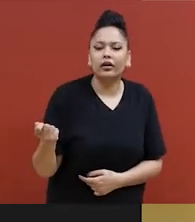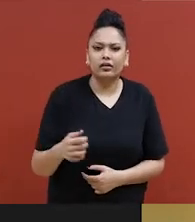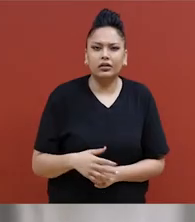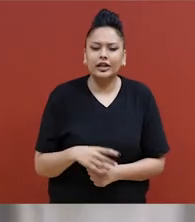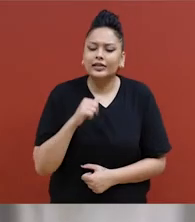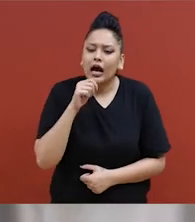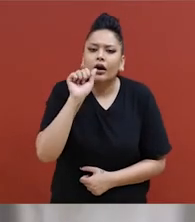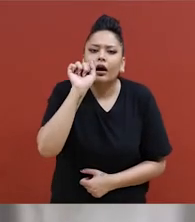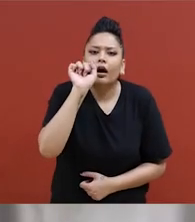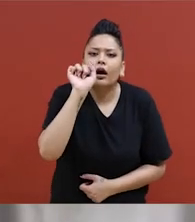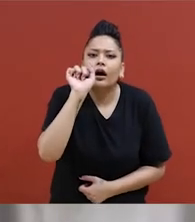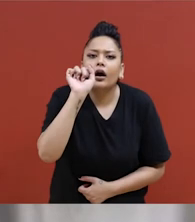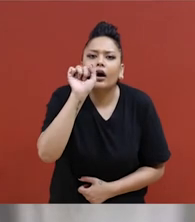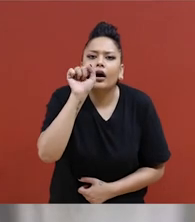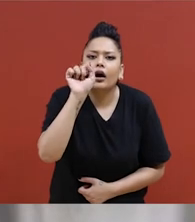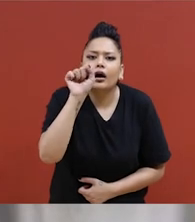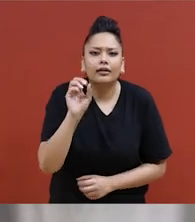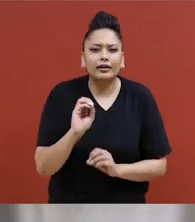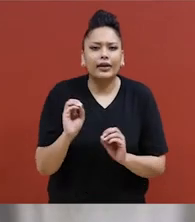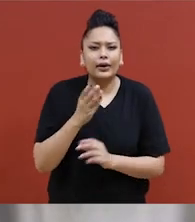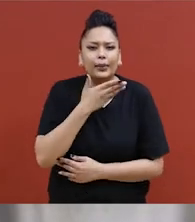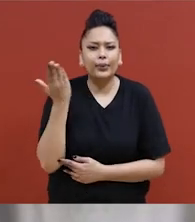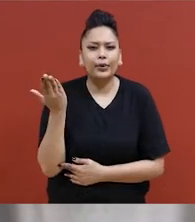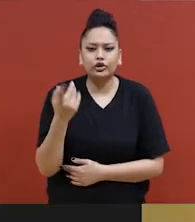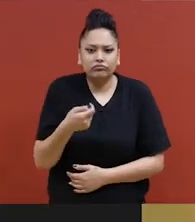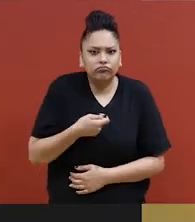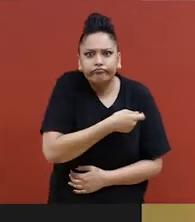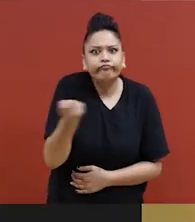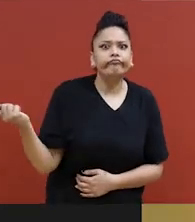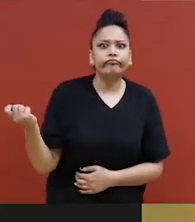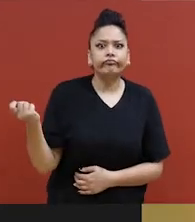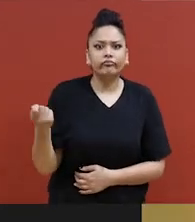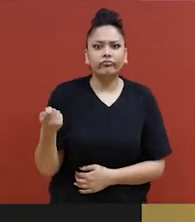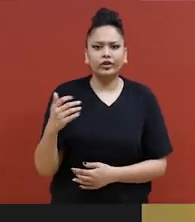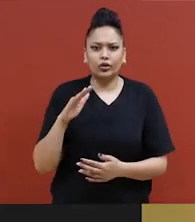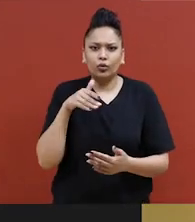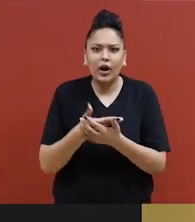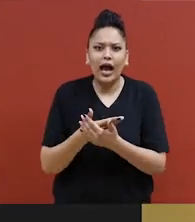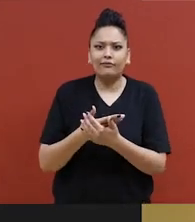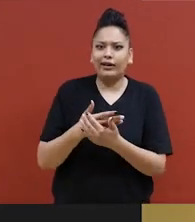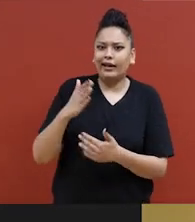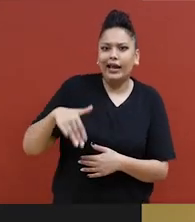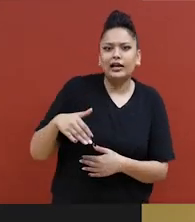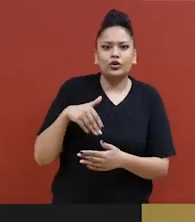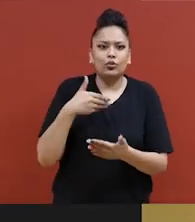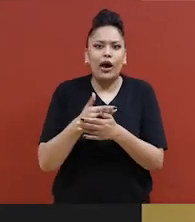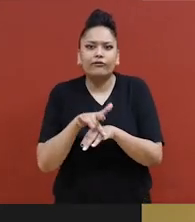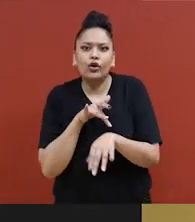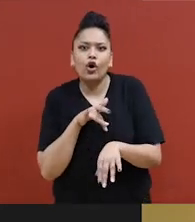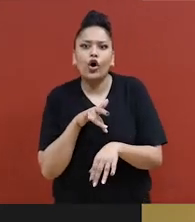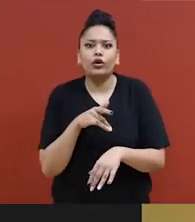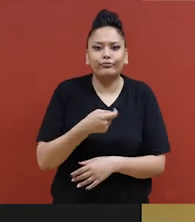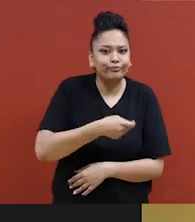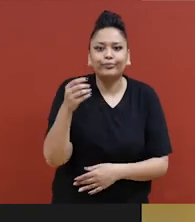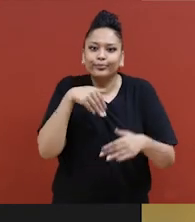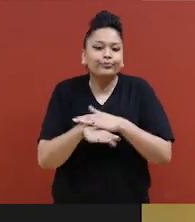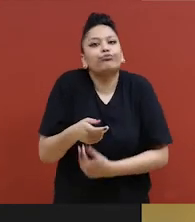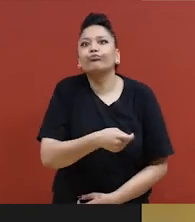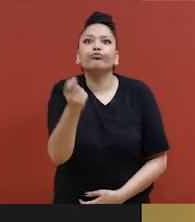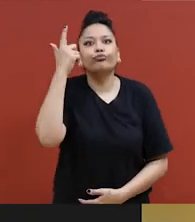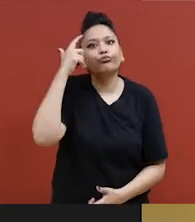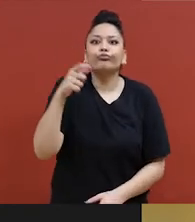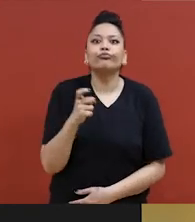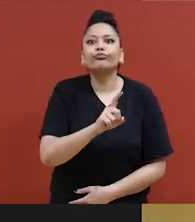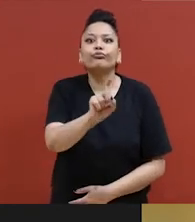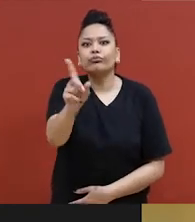Stephanie. Ils ne frappent pas. Parfois, ils arrivent en retard. Parfois, ils arrivent tôt. Ils pensent qu'ils peuvent